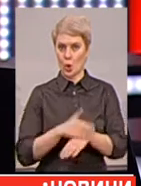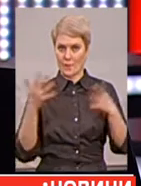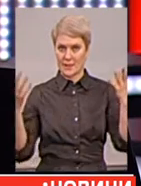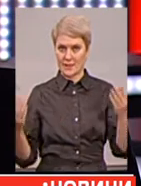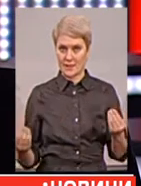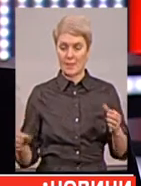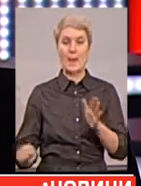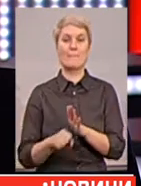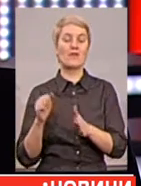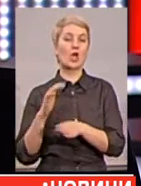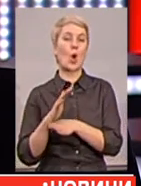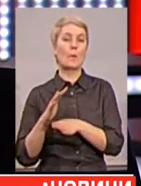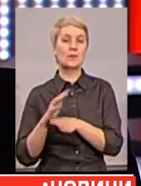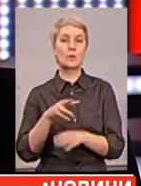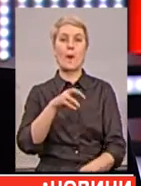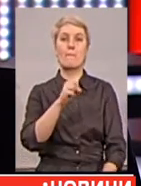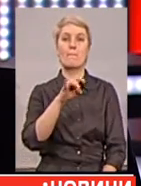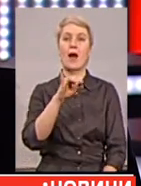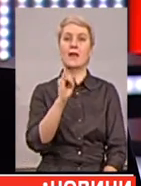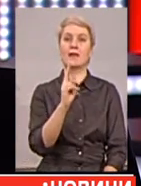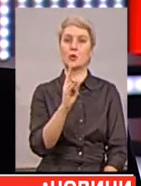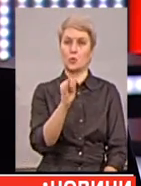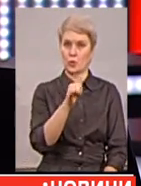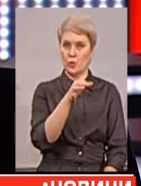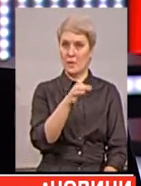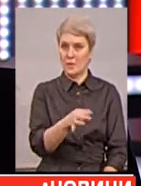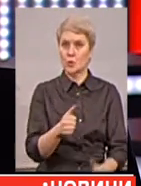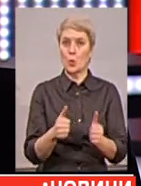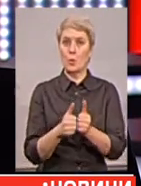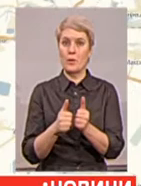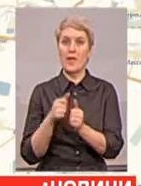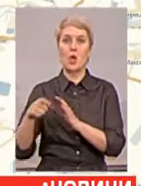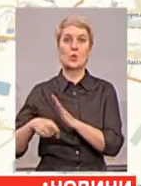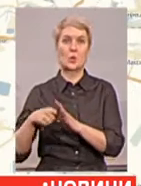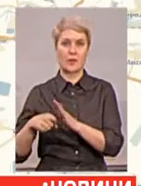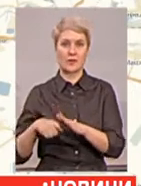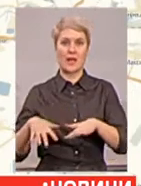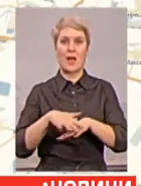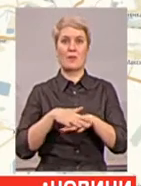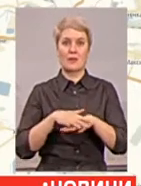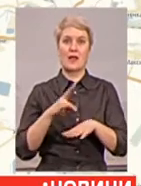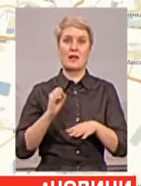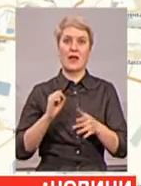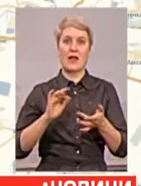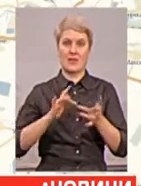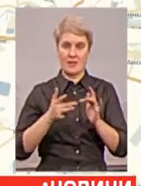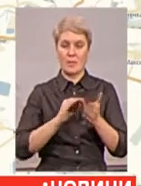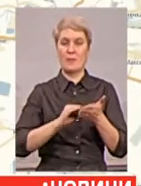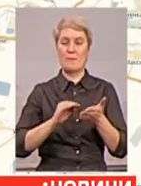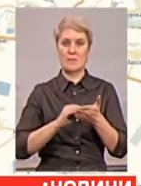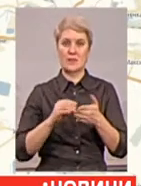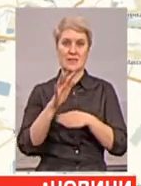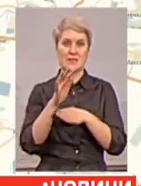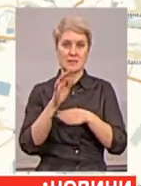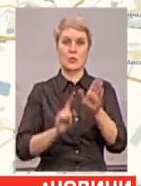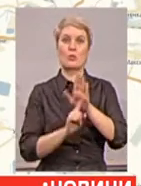Бойовики обстрілюють Мар'їнку. Це містечко біля окупованого Донецька. Місцева спільнота на сторінці Фейсбуку пише, греміти почало близько 9